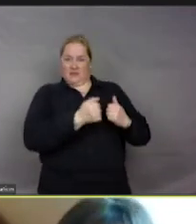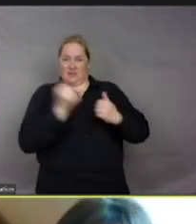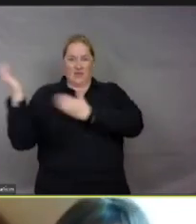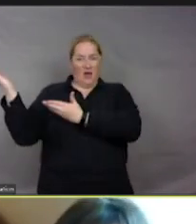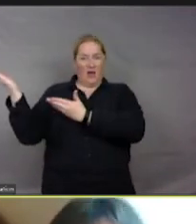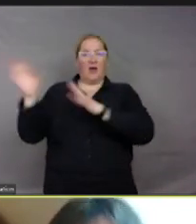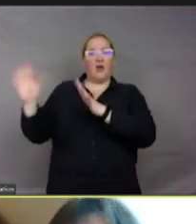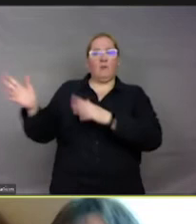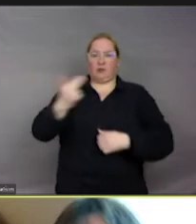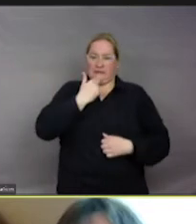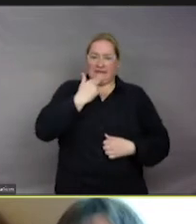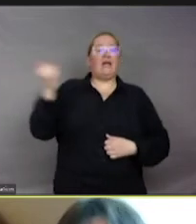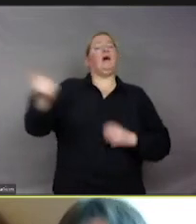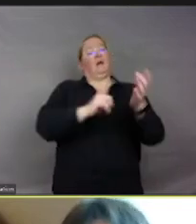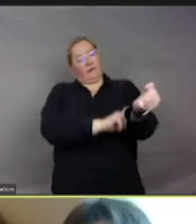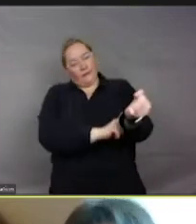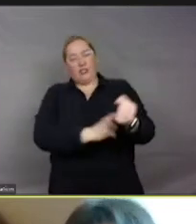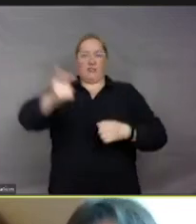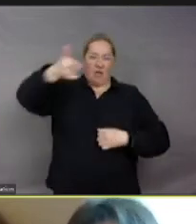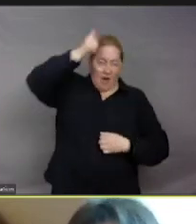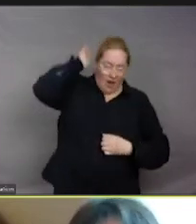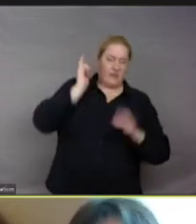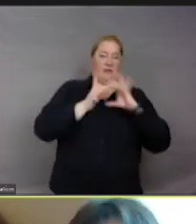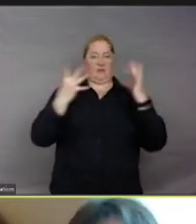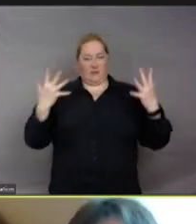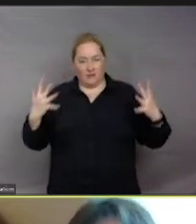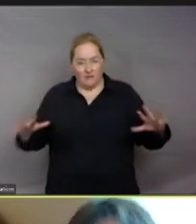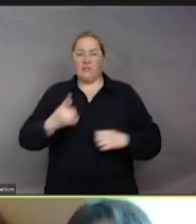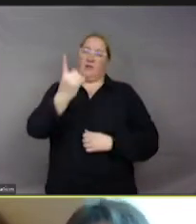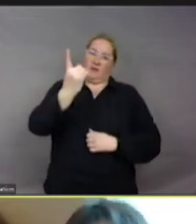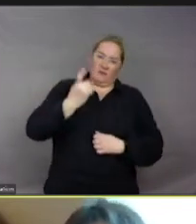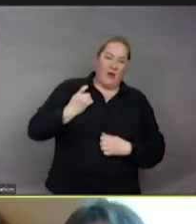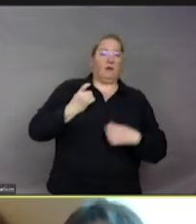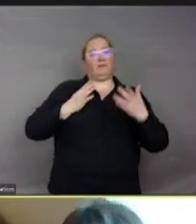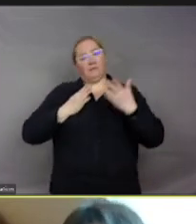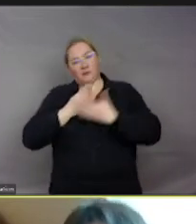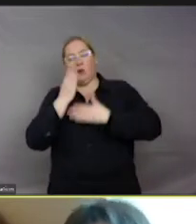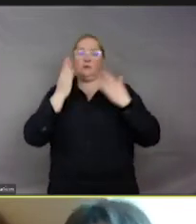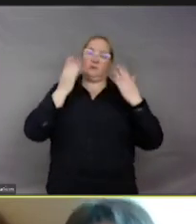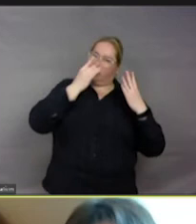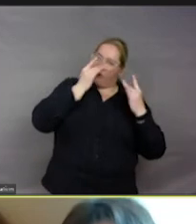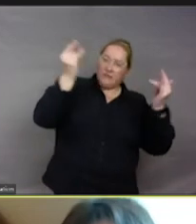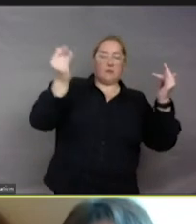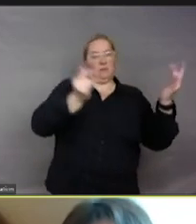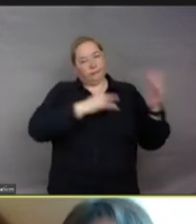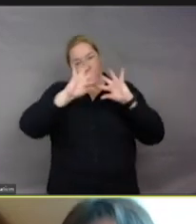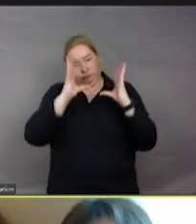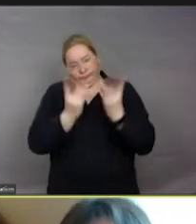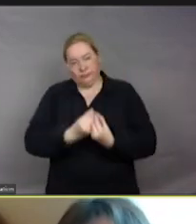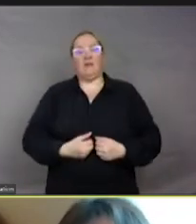un terme d'origine latine qui vient de sensibilitas, sens sensible, c'est tout ce qui relève des sens